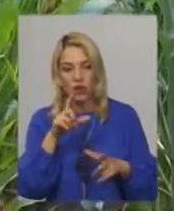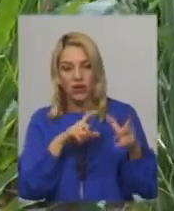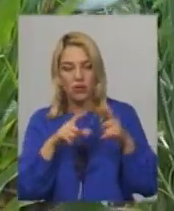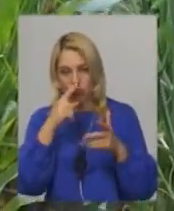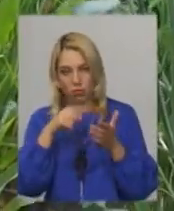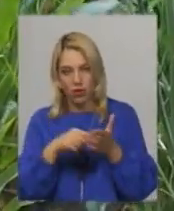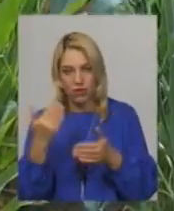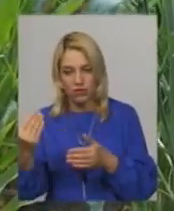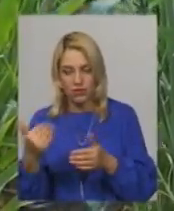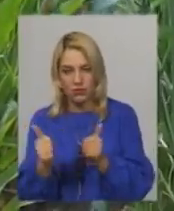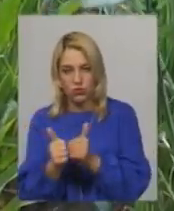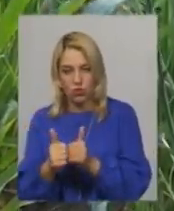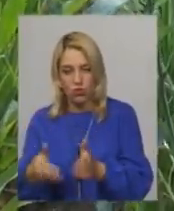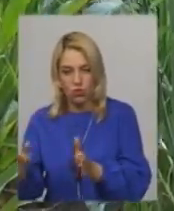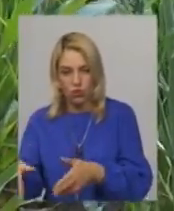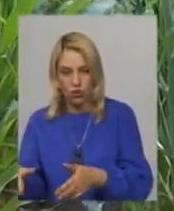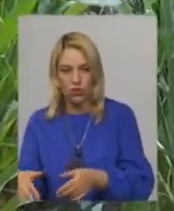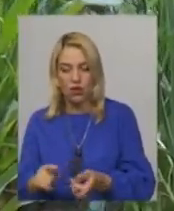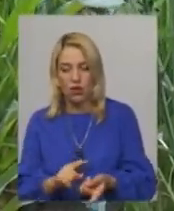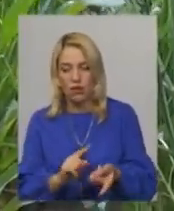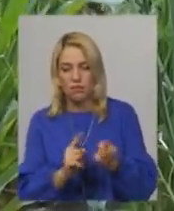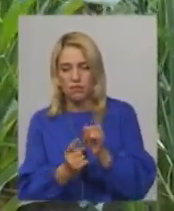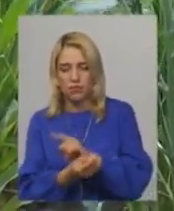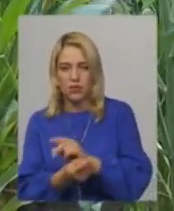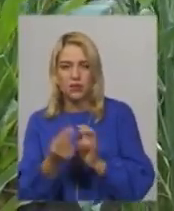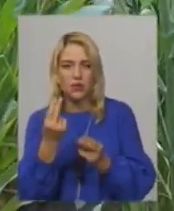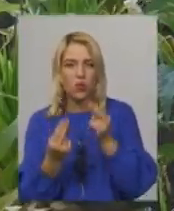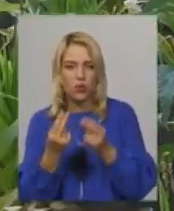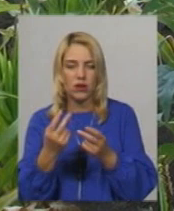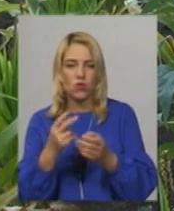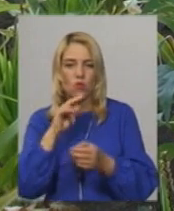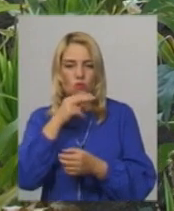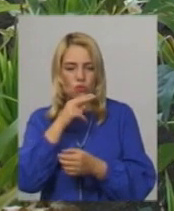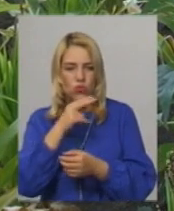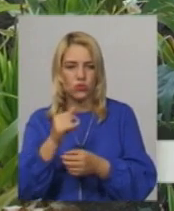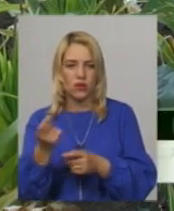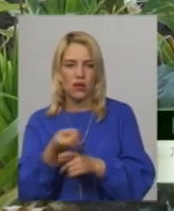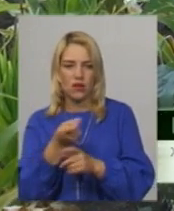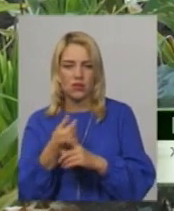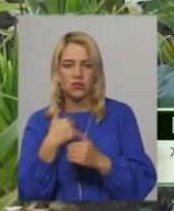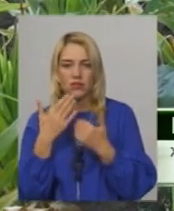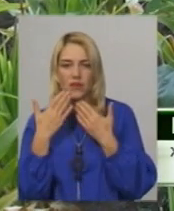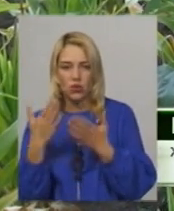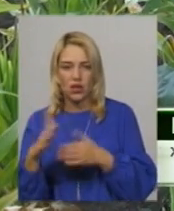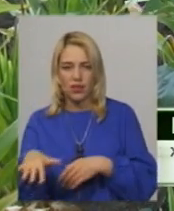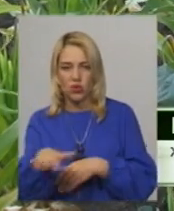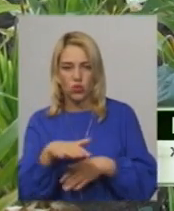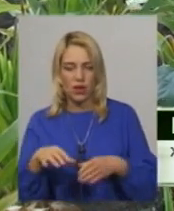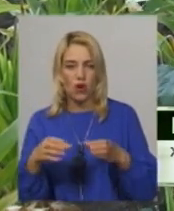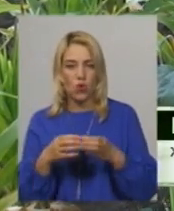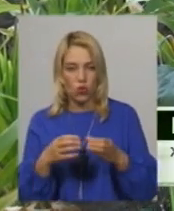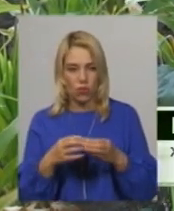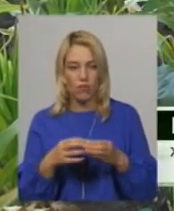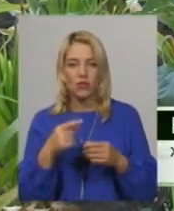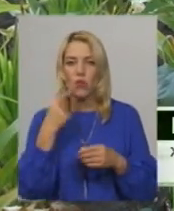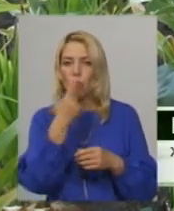три-чотири дні кукуруза почала жовтіти, колір поміняла картопля. Тоді я звернулася в нашу територіальну громаду, правда,